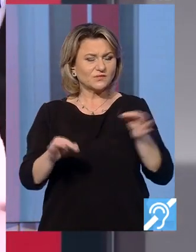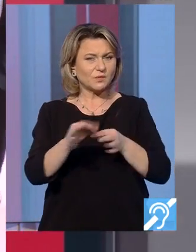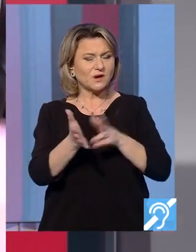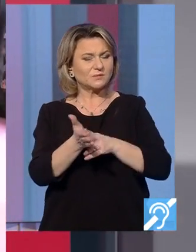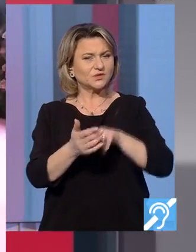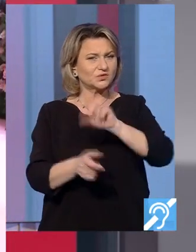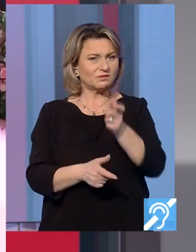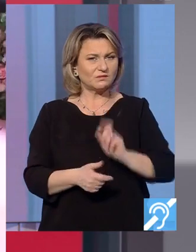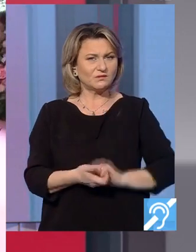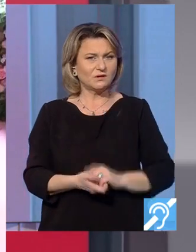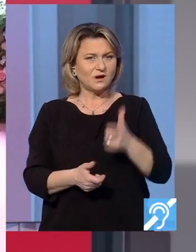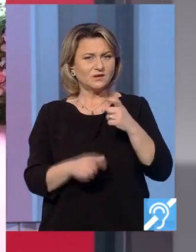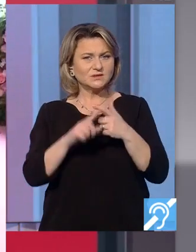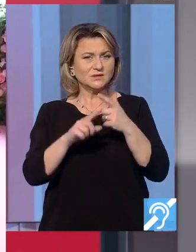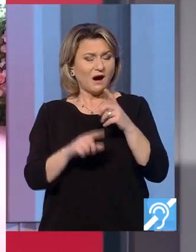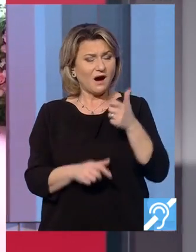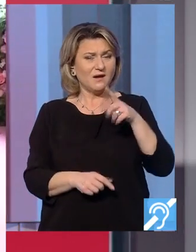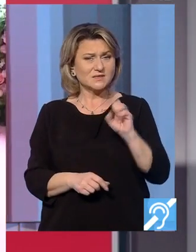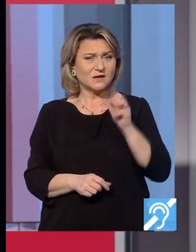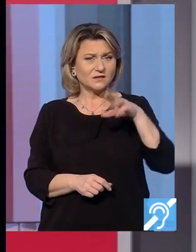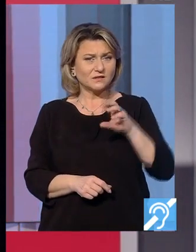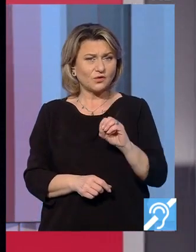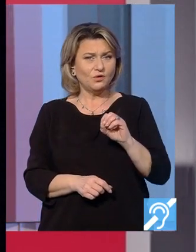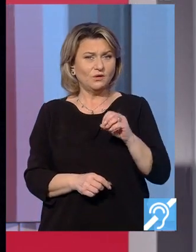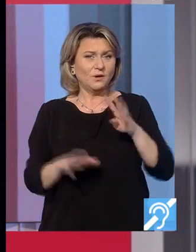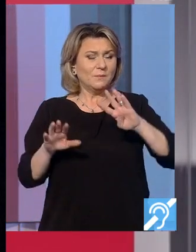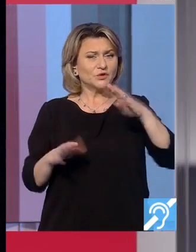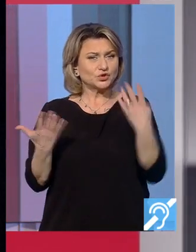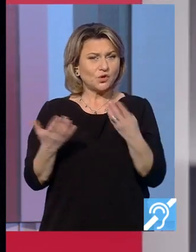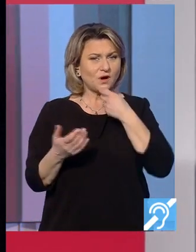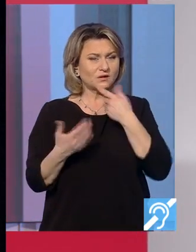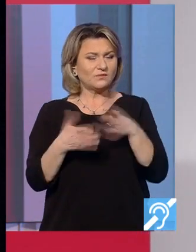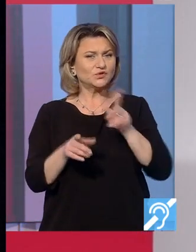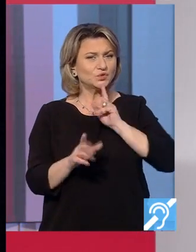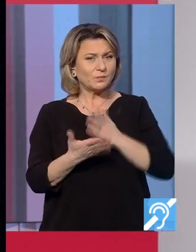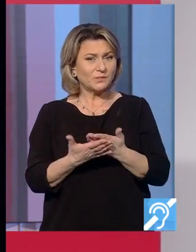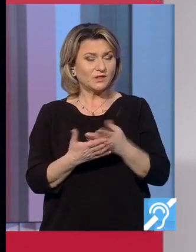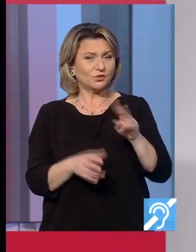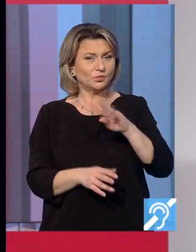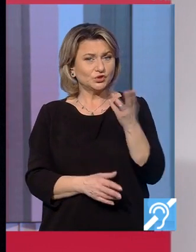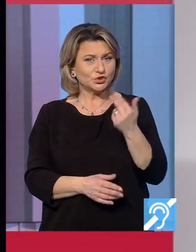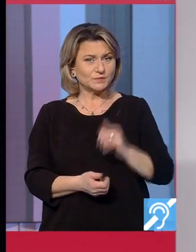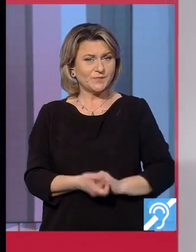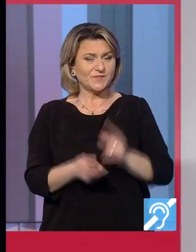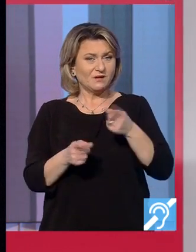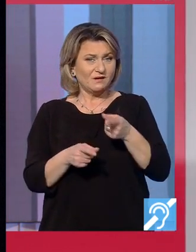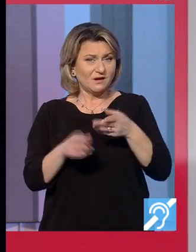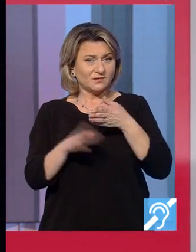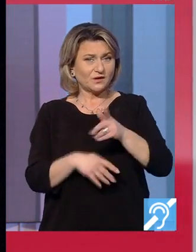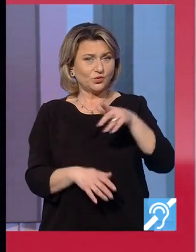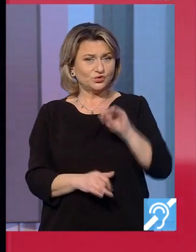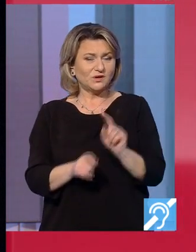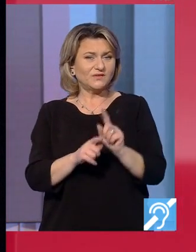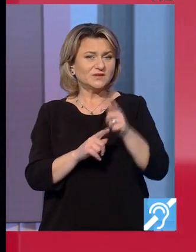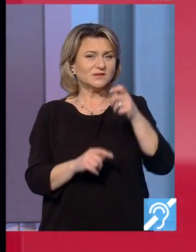mărcii italiene. Alessandro Michele, în vârstă de 49 de ani, a fost numit la conducerea companiei în 2015. El a intrat la Gucci